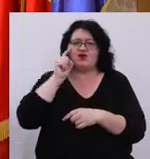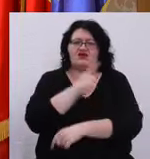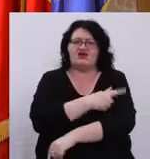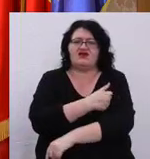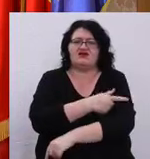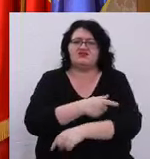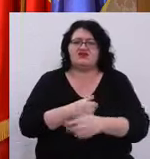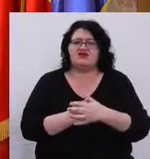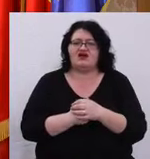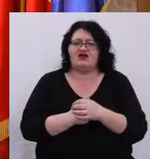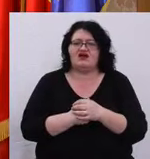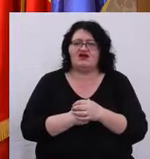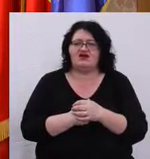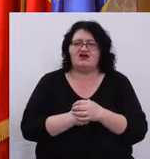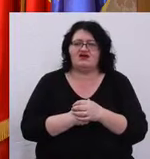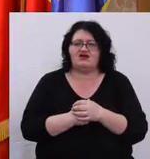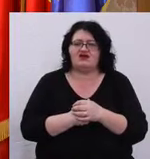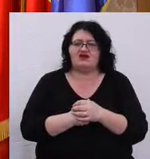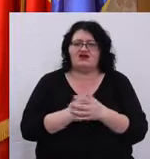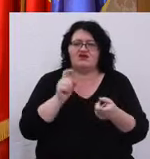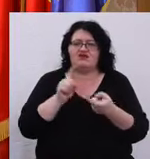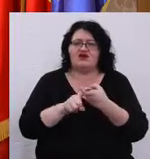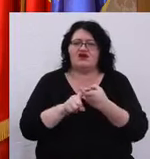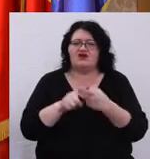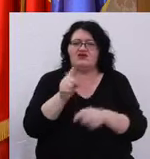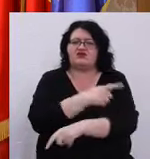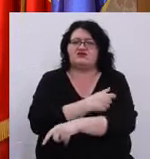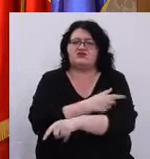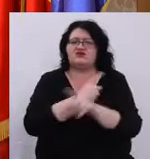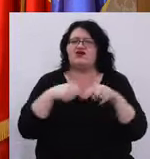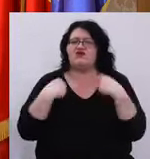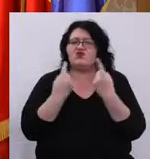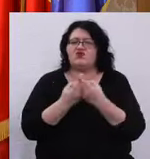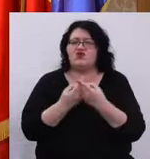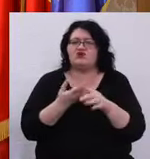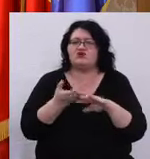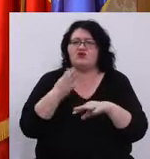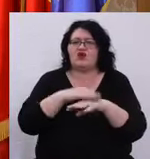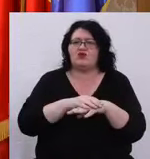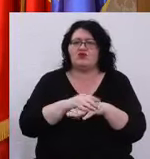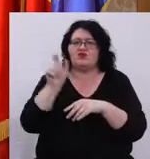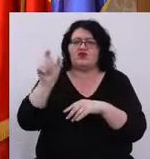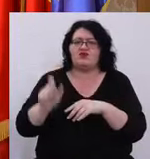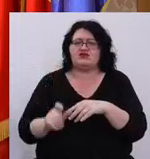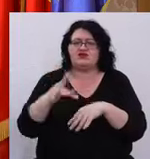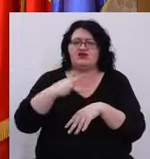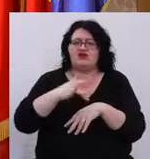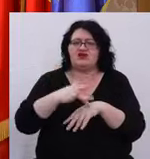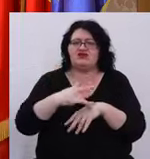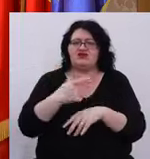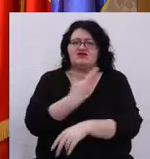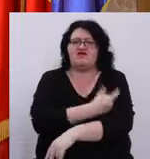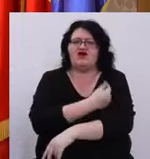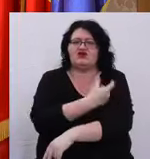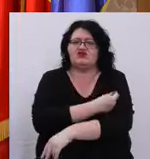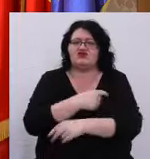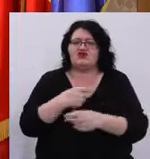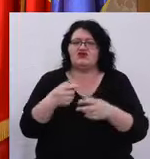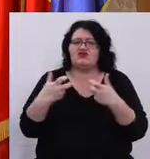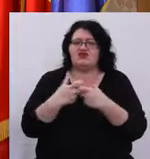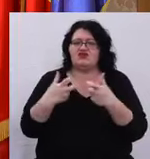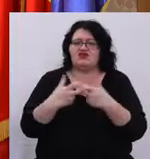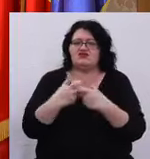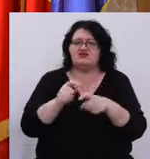la clinicile aparținândi spitalului nostru. În general, personalul nostru este vaccinat, este